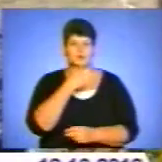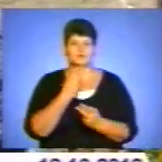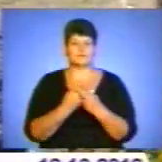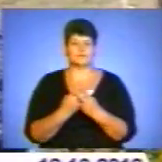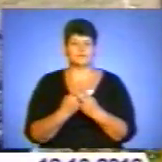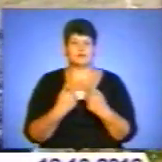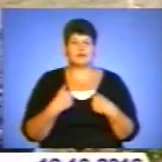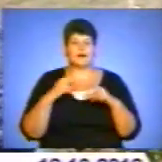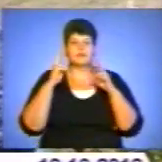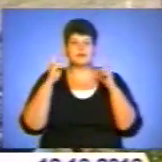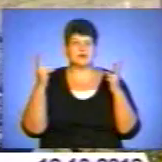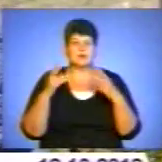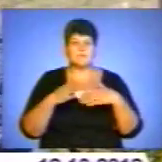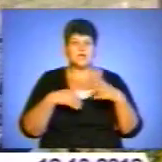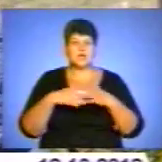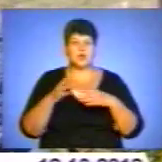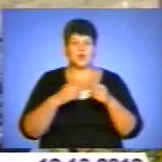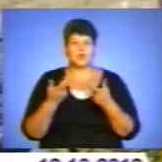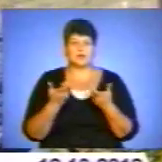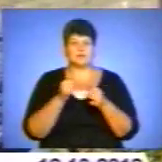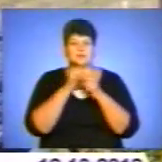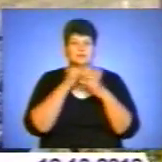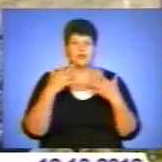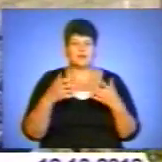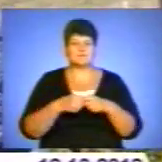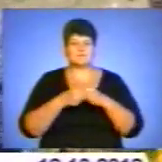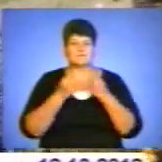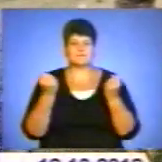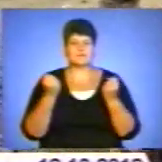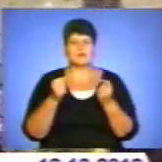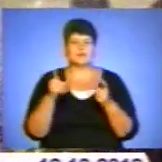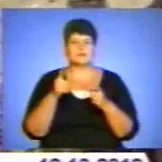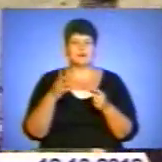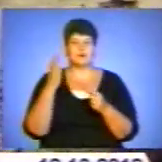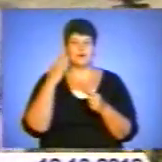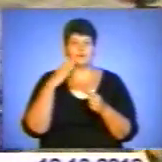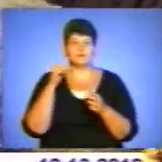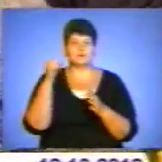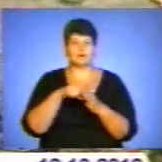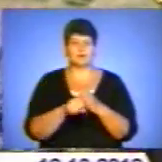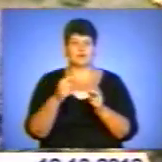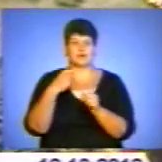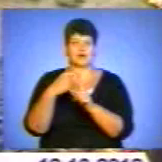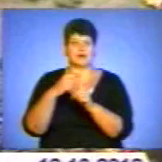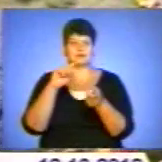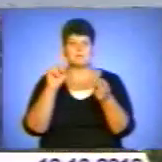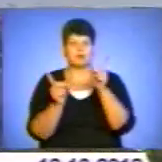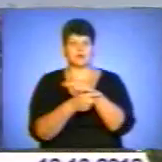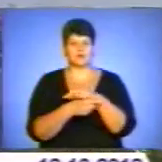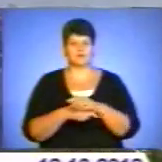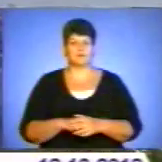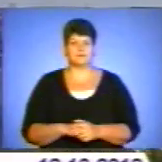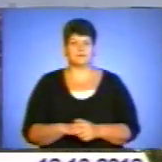знаю, я б їм руки і, каже, мені б душа не скрикнула до локтів. так, що вони голову закопали, як вони так хрест перекинули дреновами.